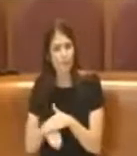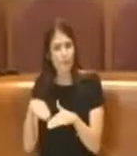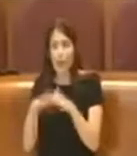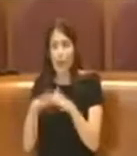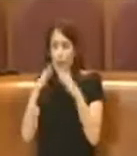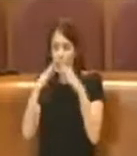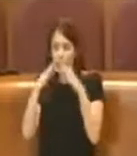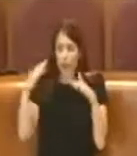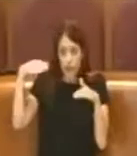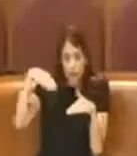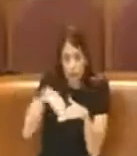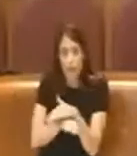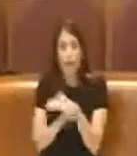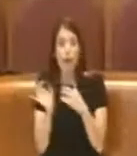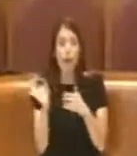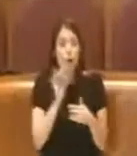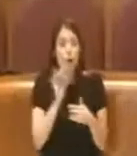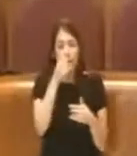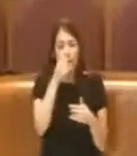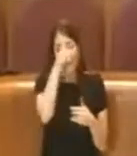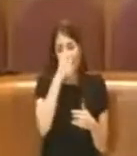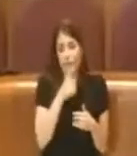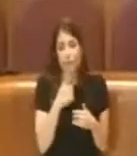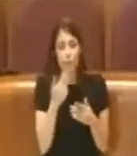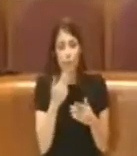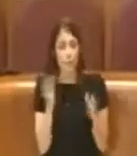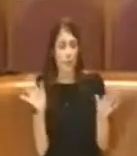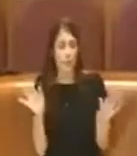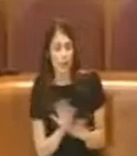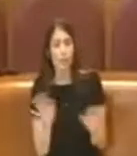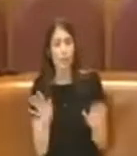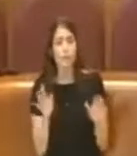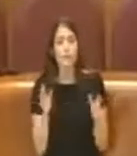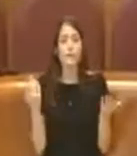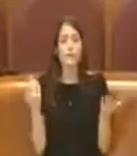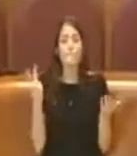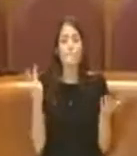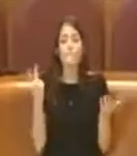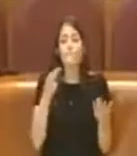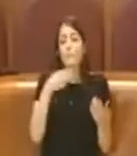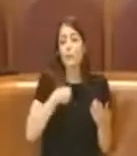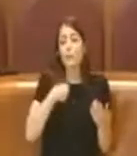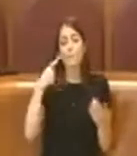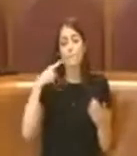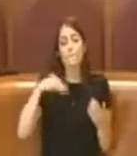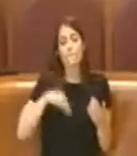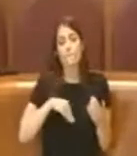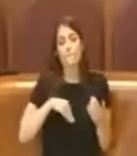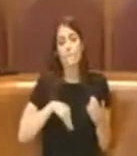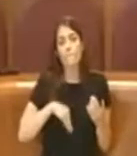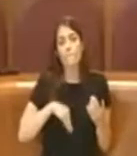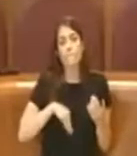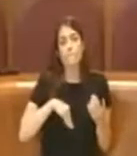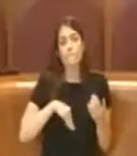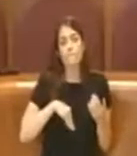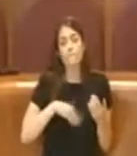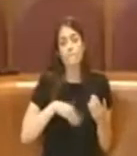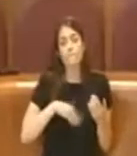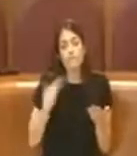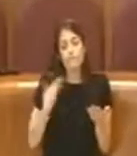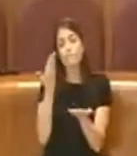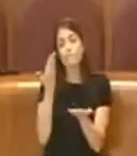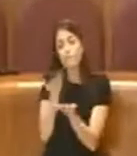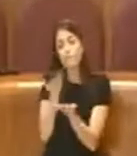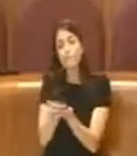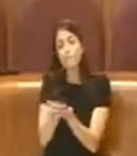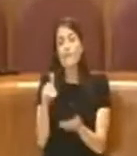tetti, che hanno fatto figure incredibili. Perciò io mi sono sentito anche di proporre